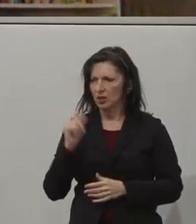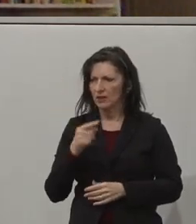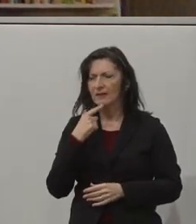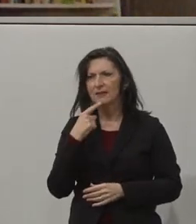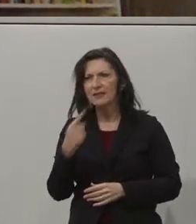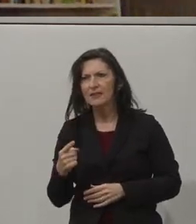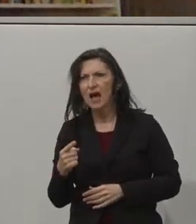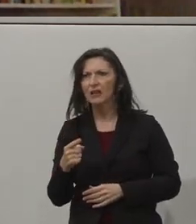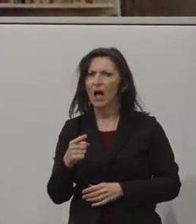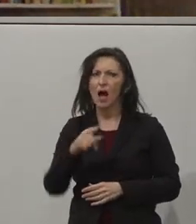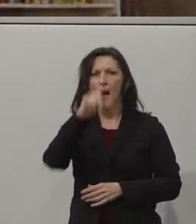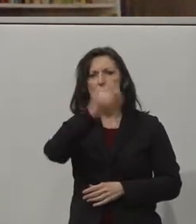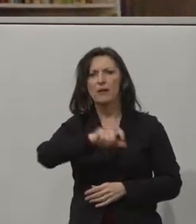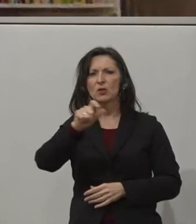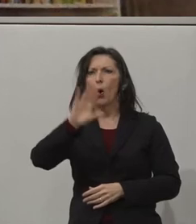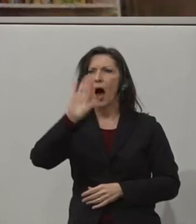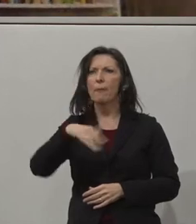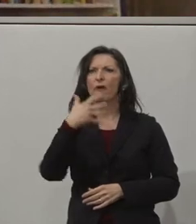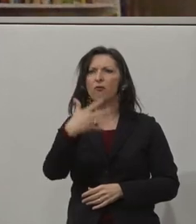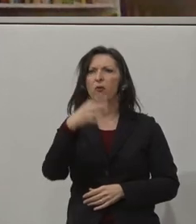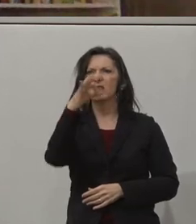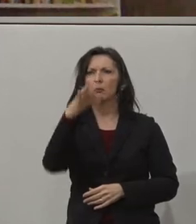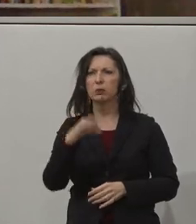was